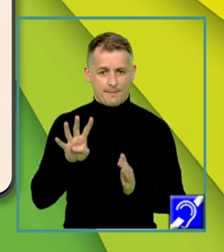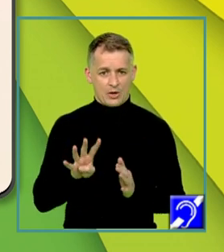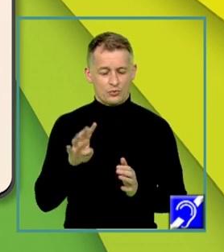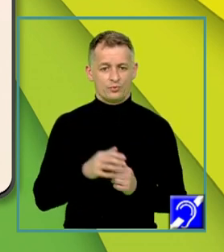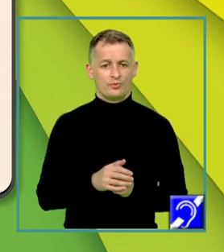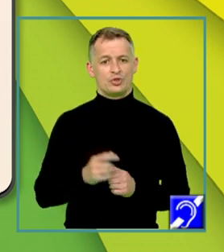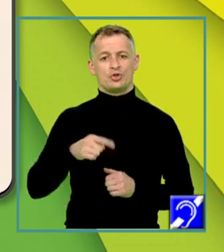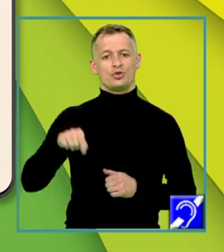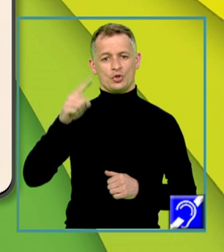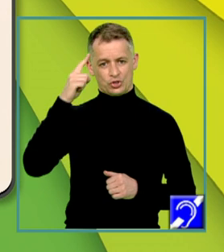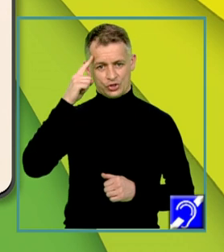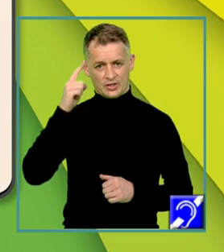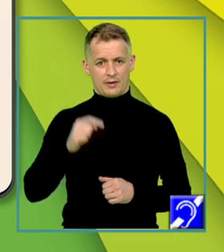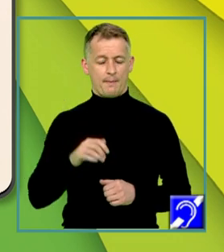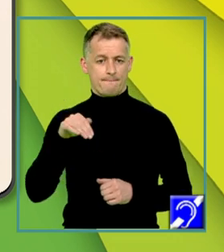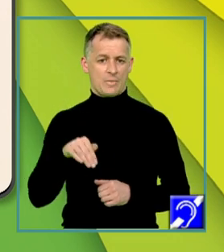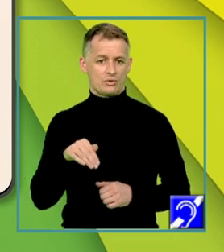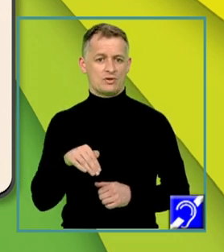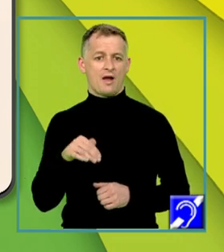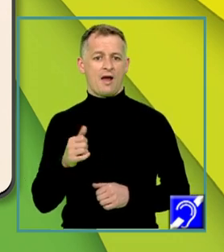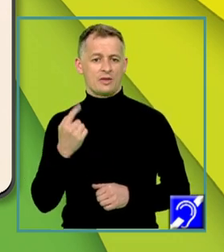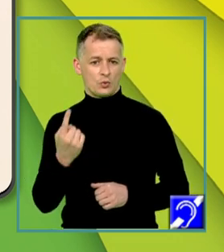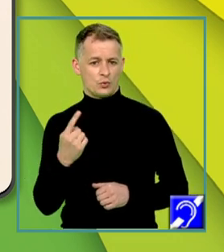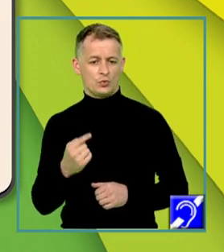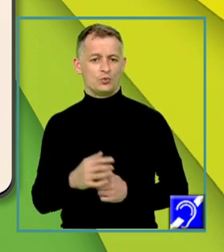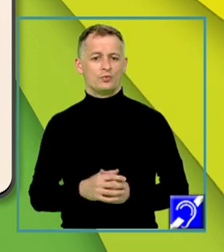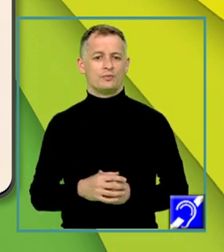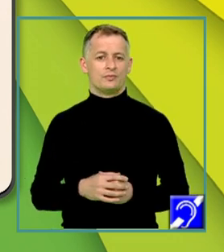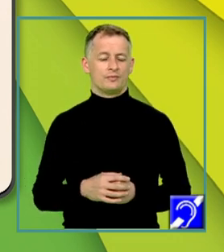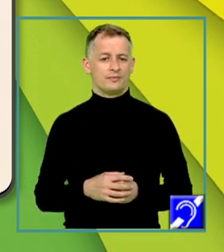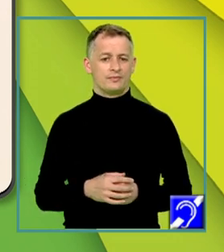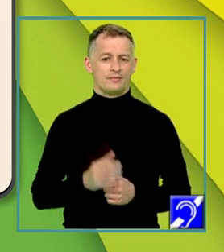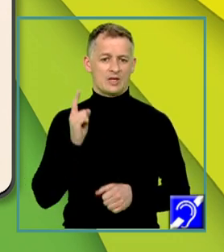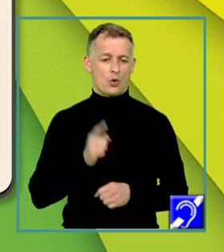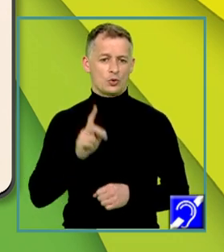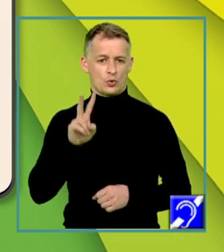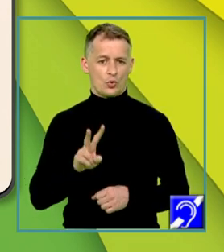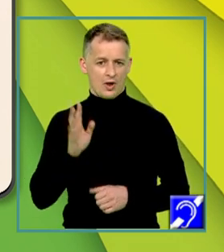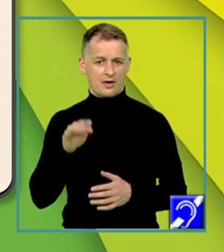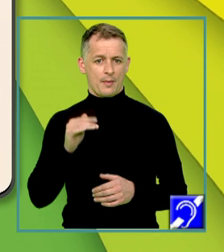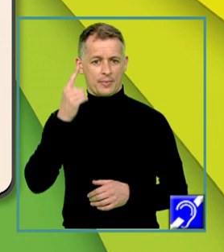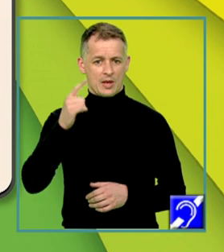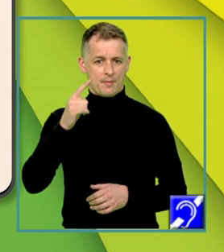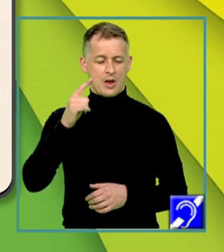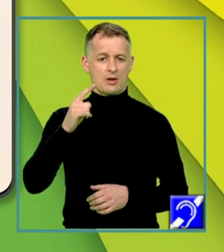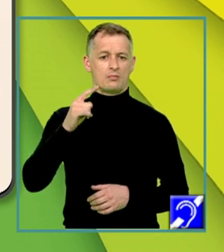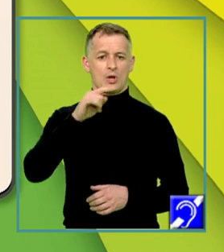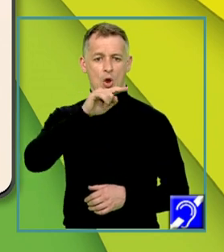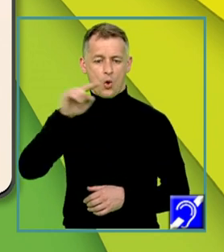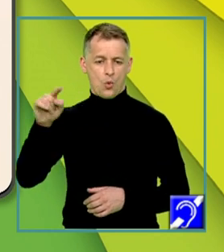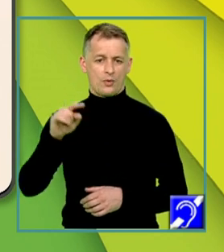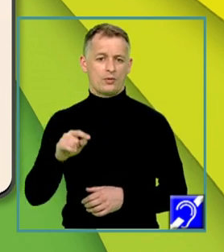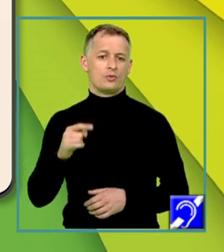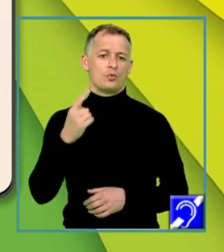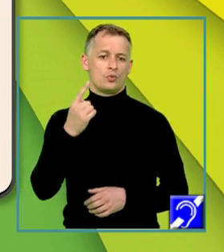știm matricea A de 1 egal cu matricea pătratică de ordinul 2 ce are pe prima coloană elementele